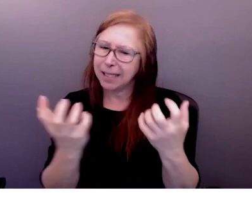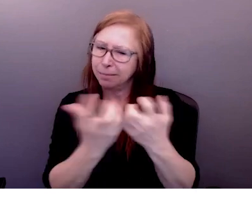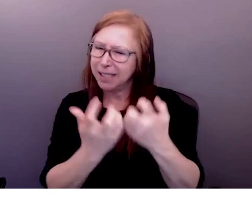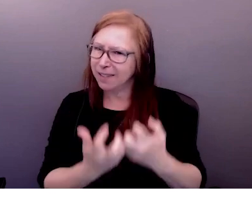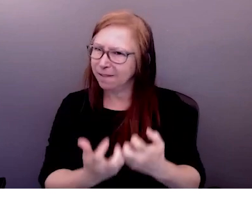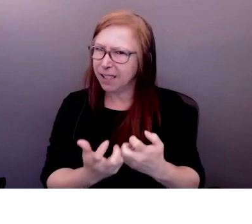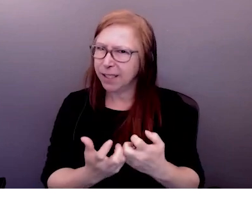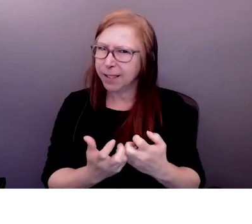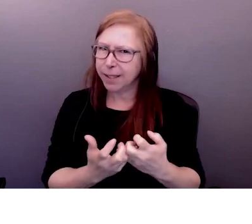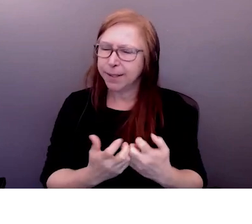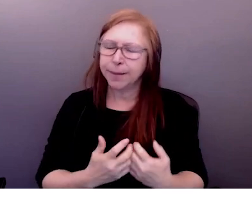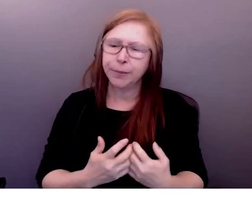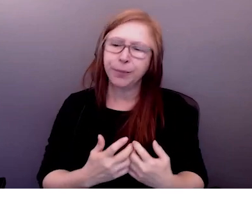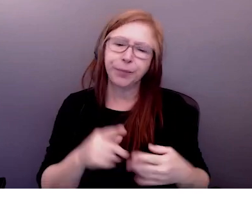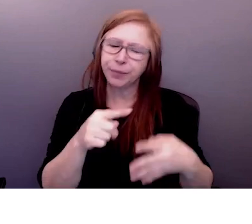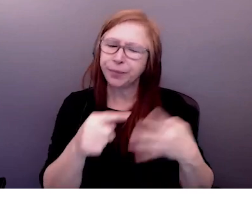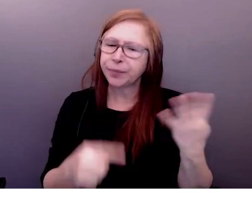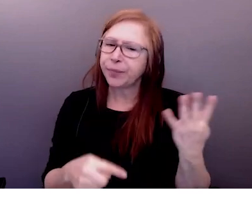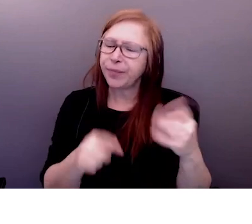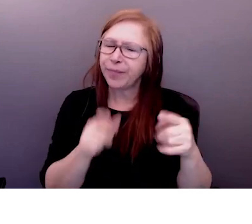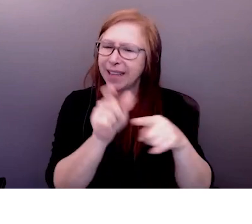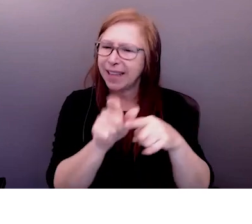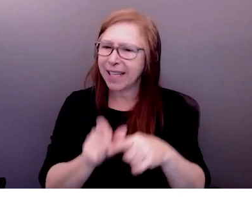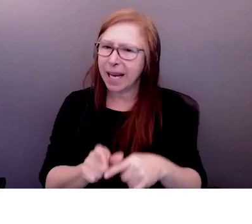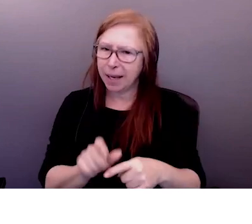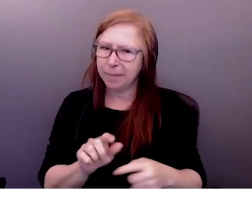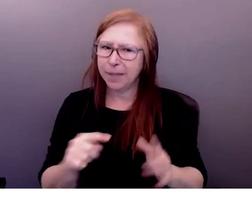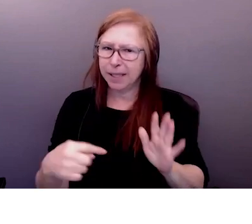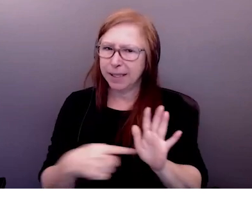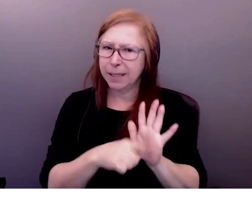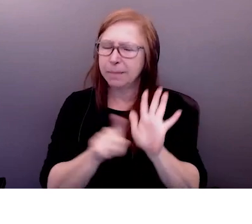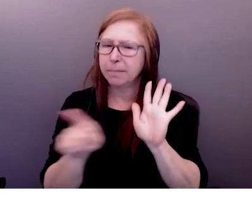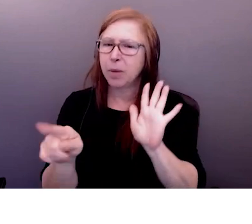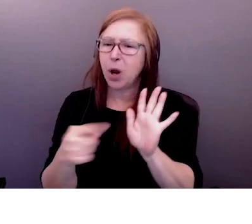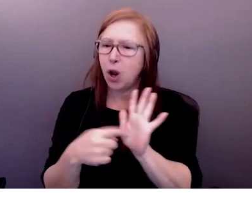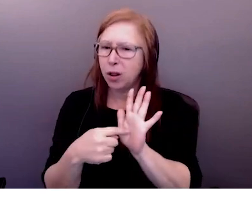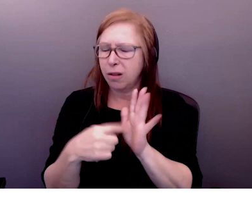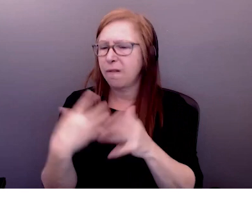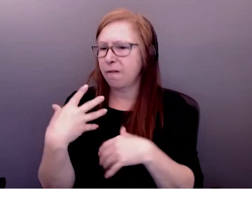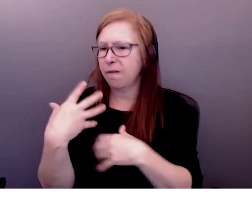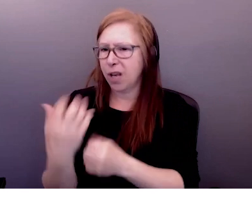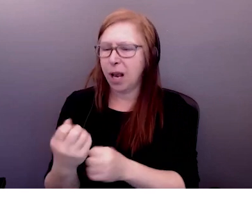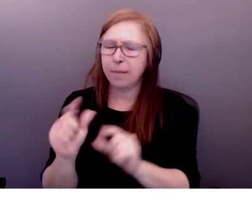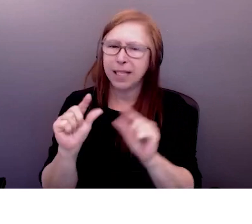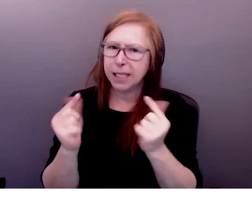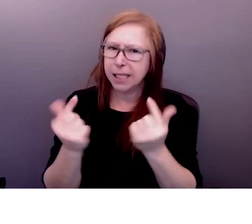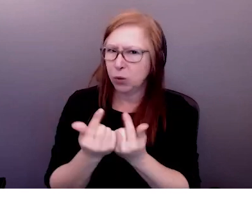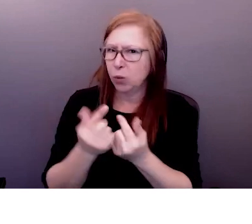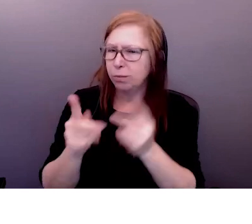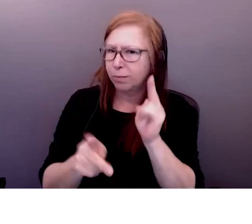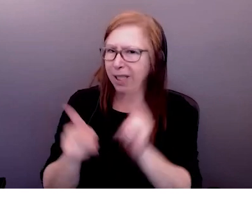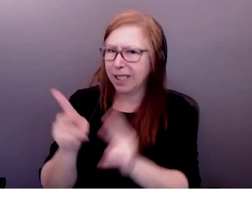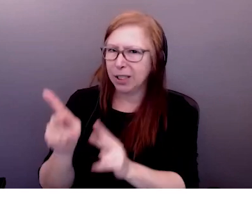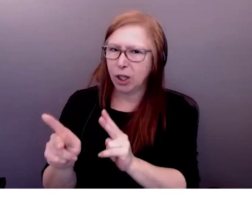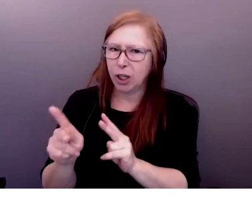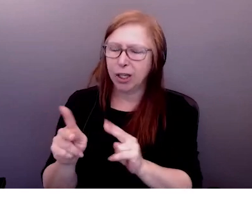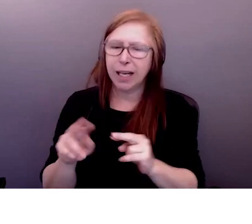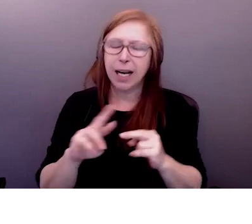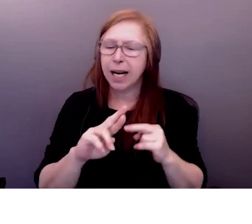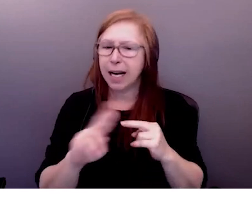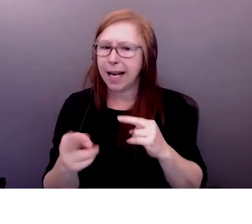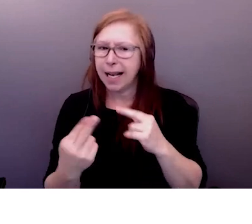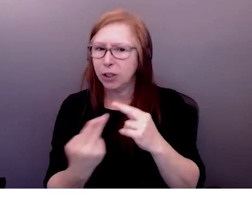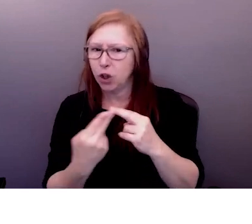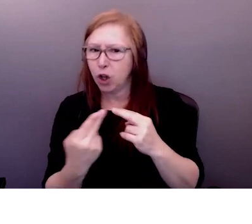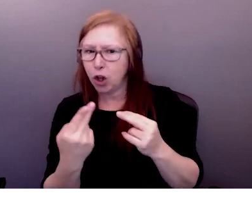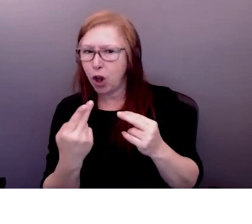les résultats sont pires parce que ces résultats sont liés avec l'histoire qu'on trouve sur le revers de ces